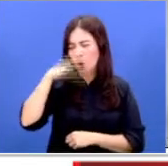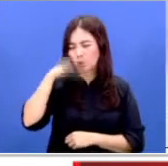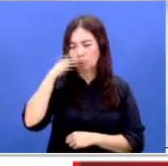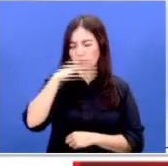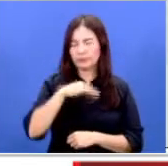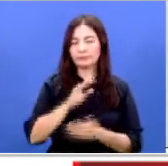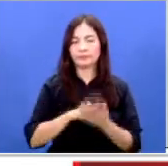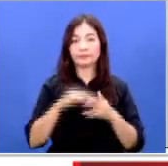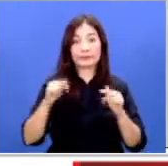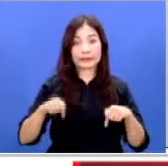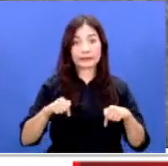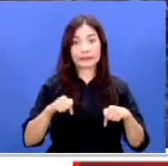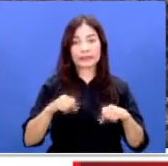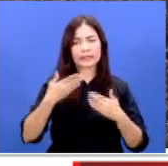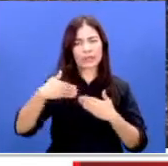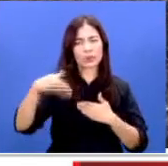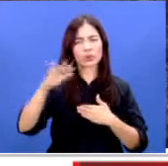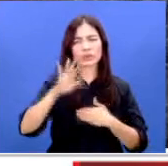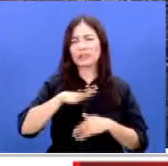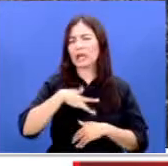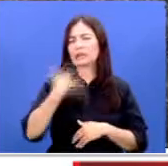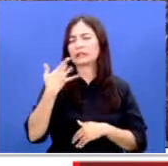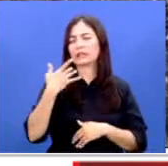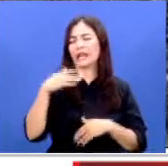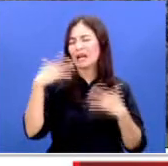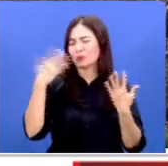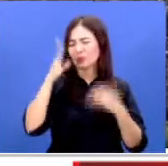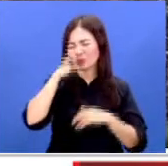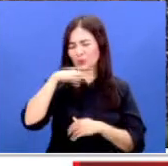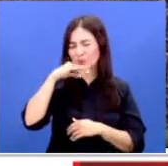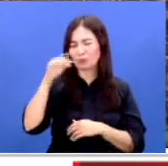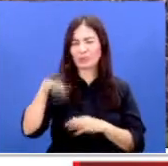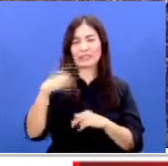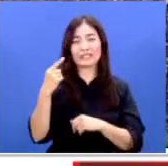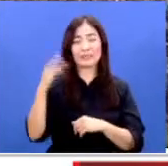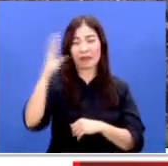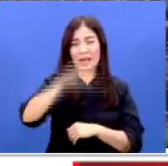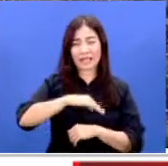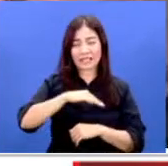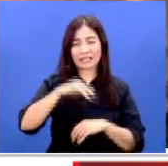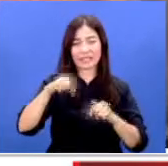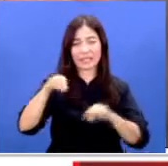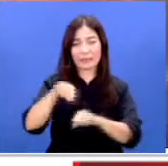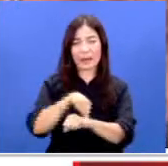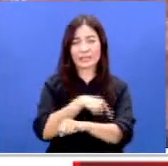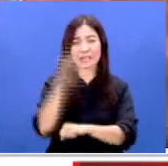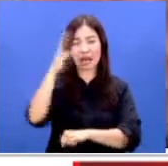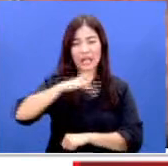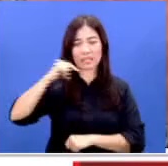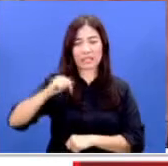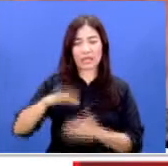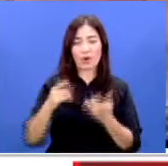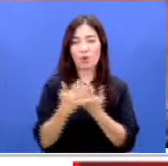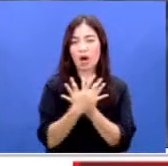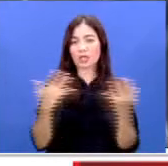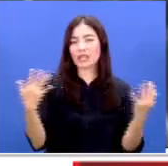bau menyengat ini akan terus terasa sepanjang hari sehingga cukup dikeluhkan oleh warga terutama